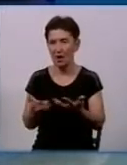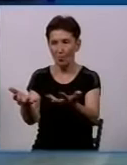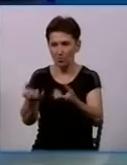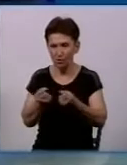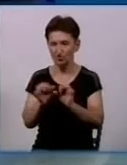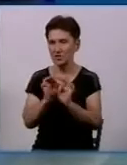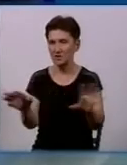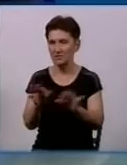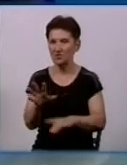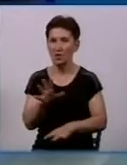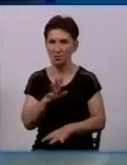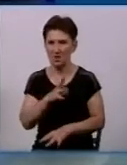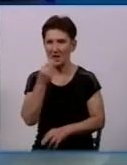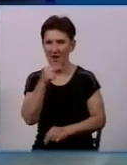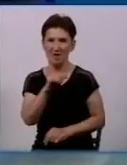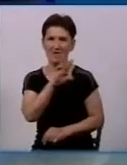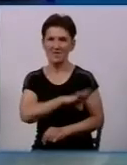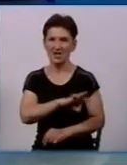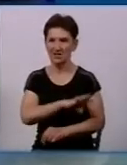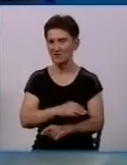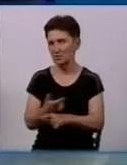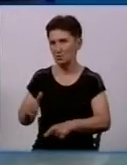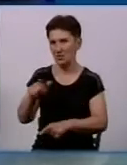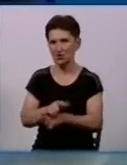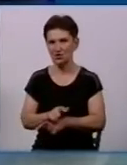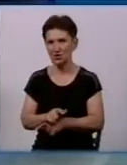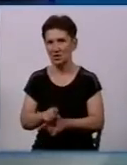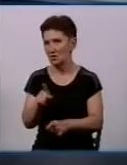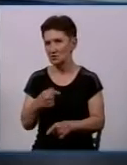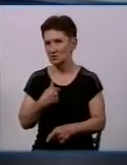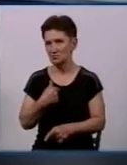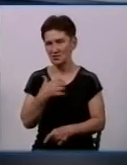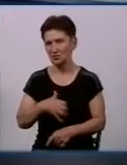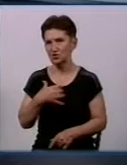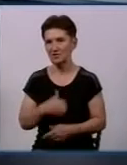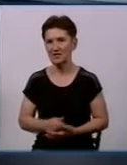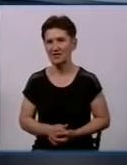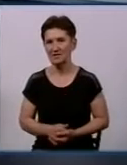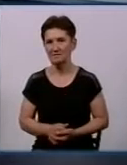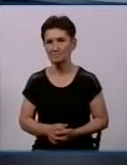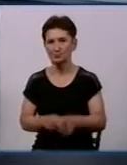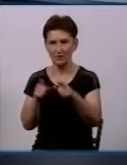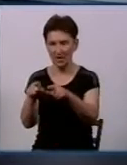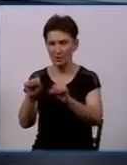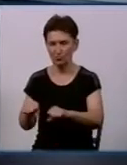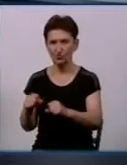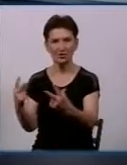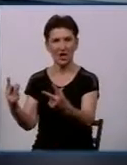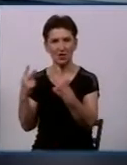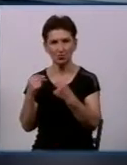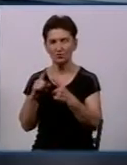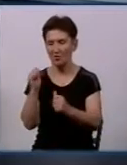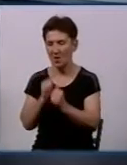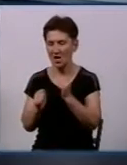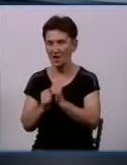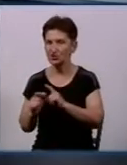була ефективність дестигнута більше. Це дуже суттєво, як на мене. Валерій Петрович, ви можете гарантувати, що кожен виїзд розрахунку на